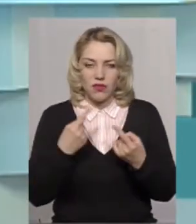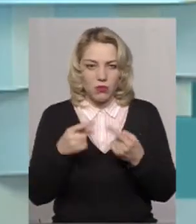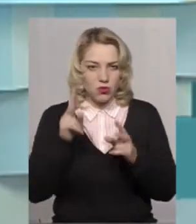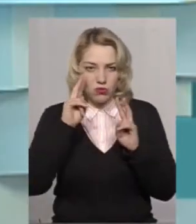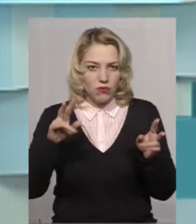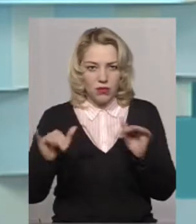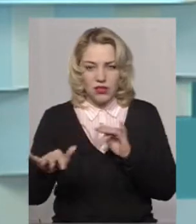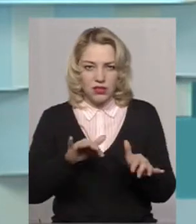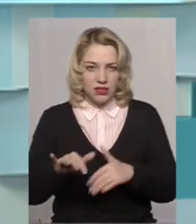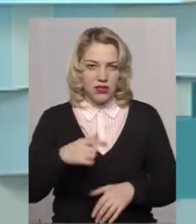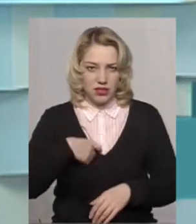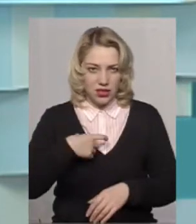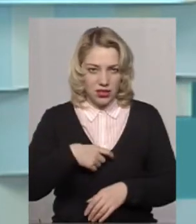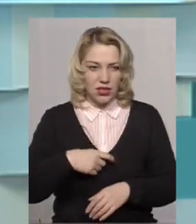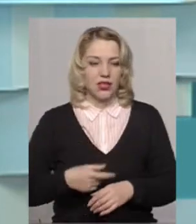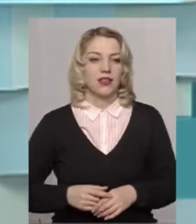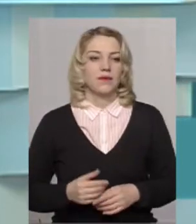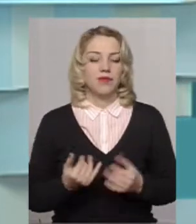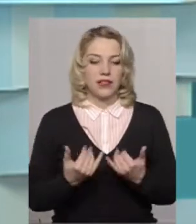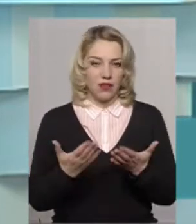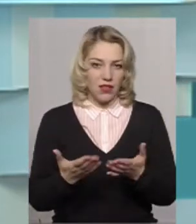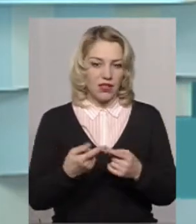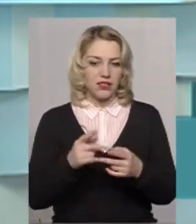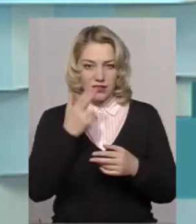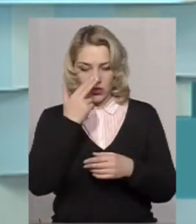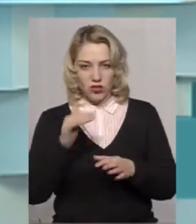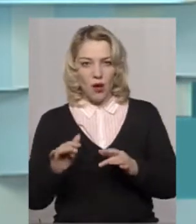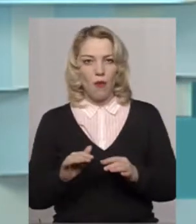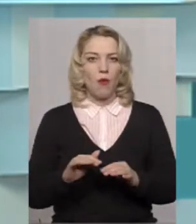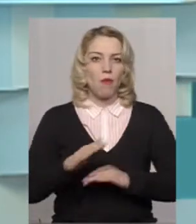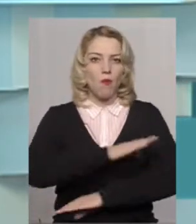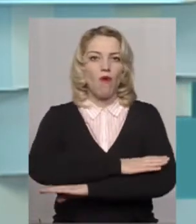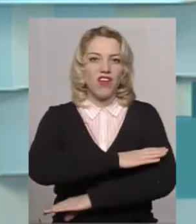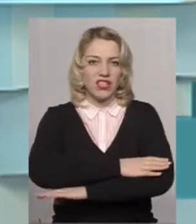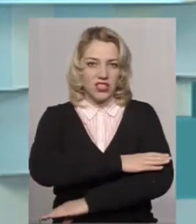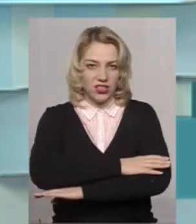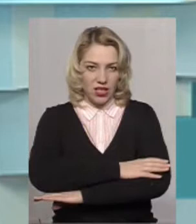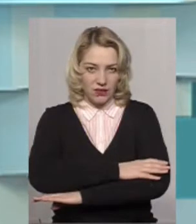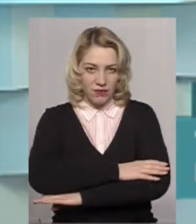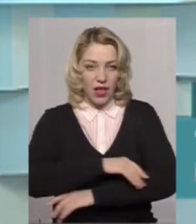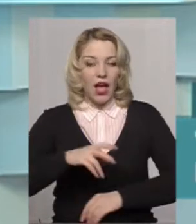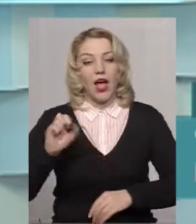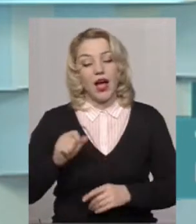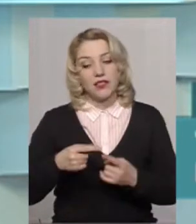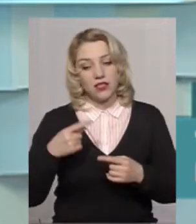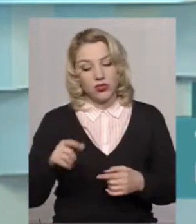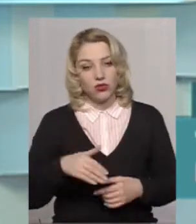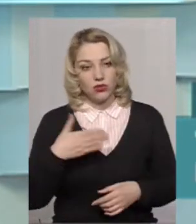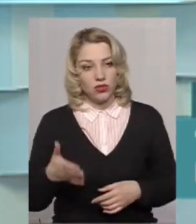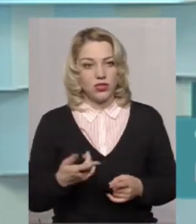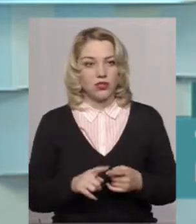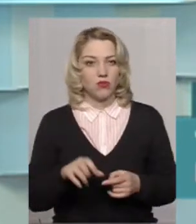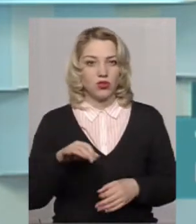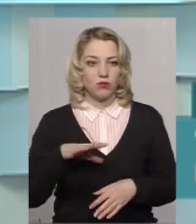вже, це для нас звична поведінка, якщо так можна сказати. З іншої сторони це може